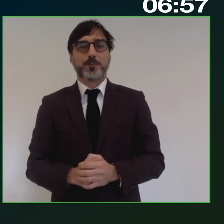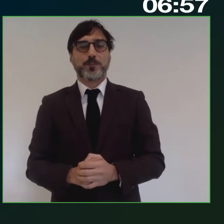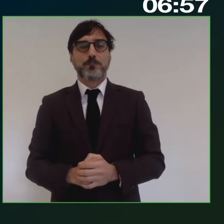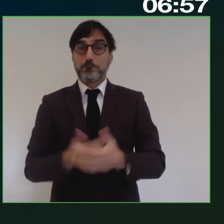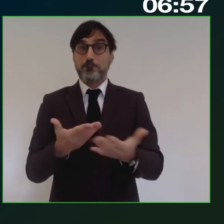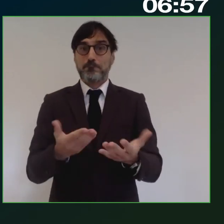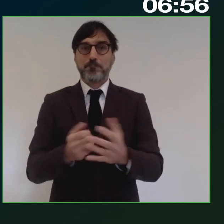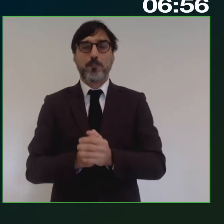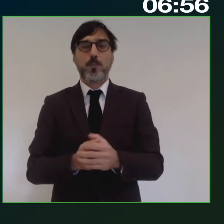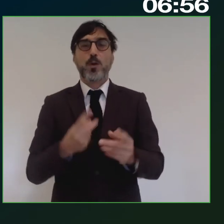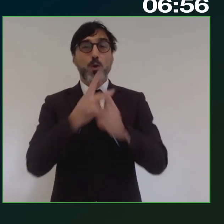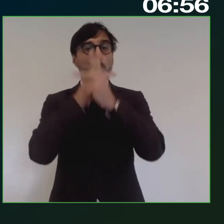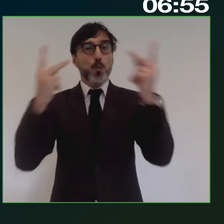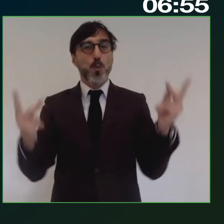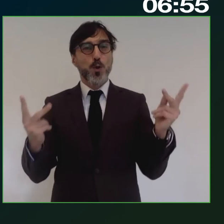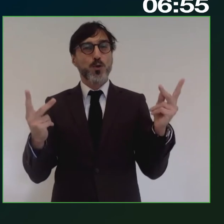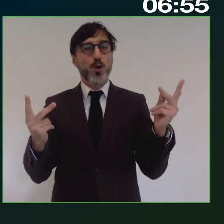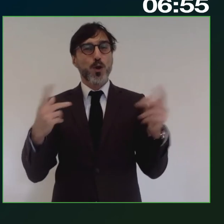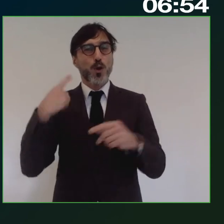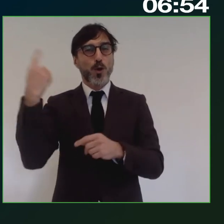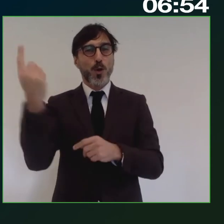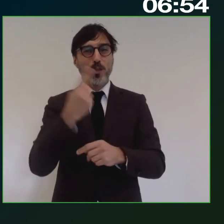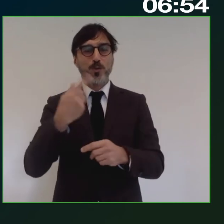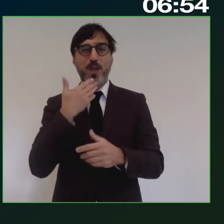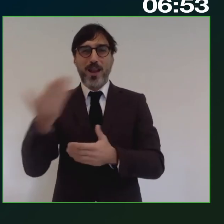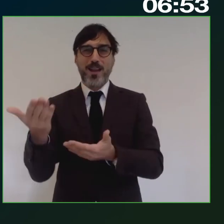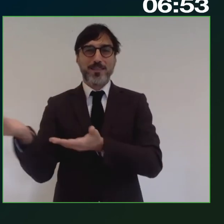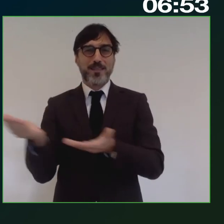Buongiorno a tutti, grazie per l'invio.